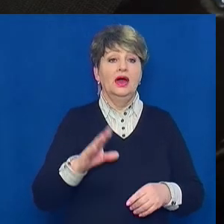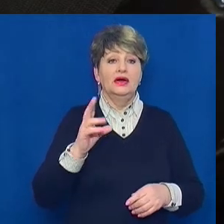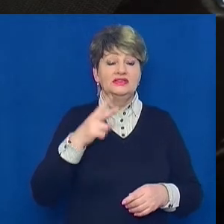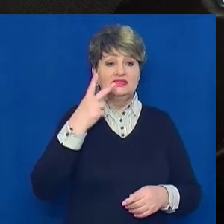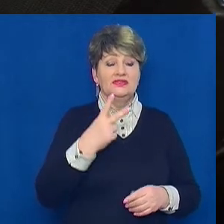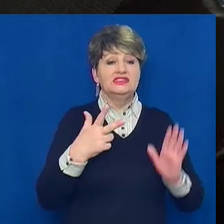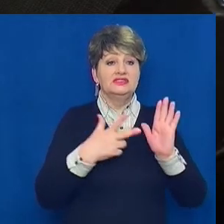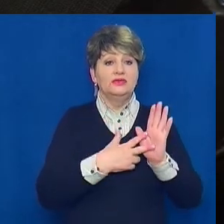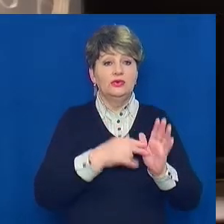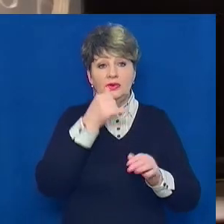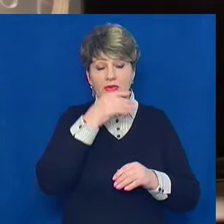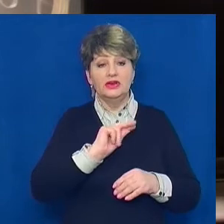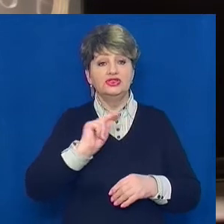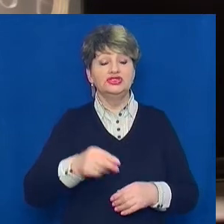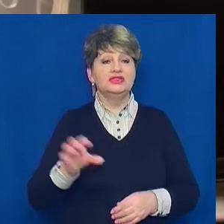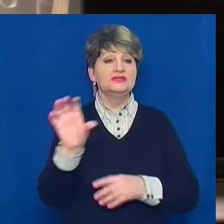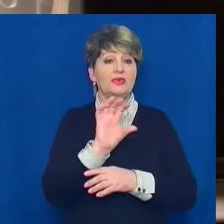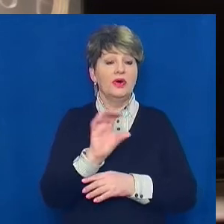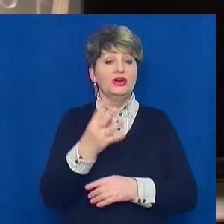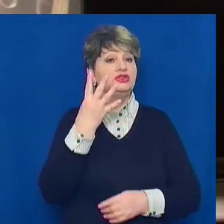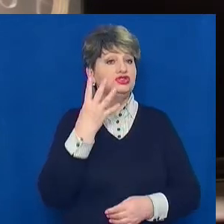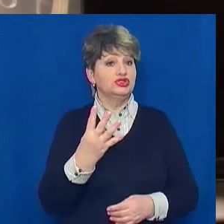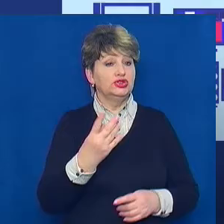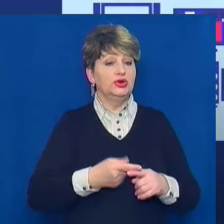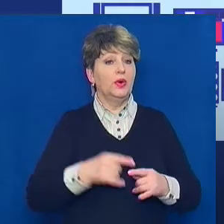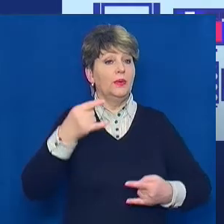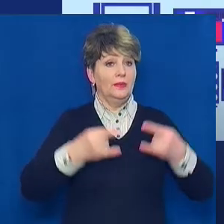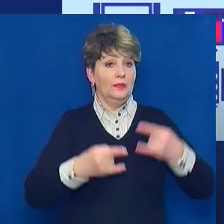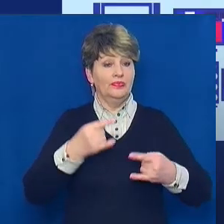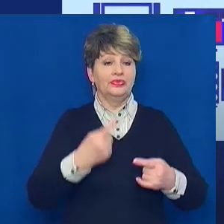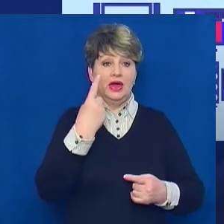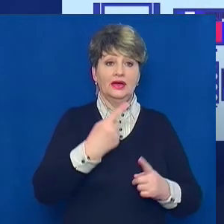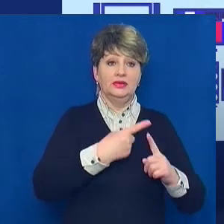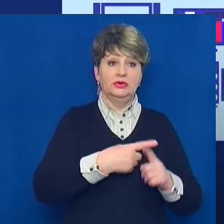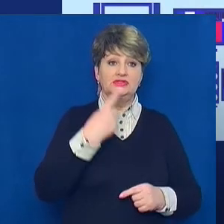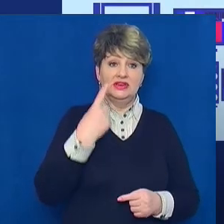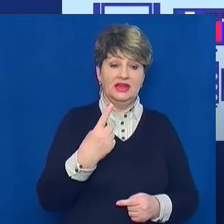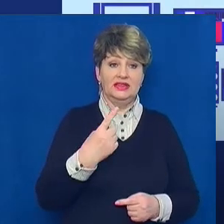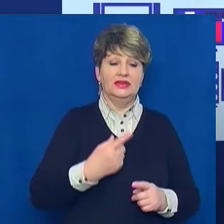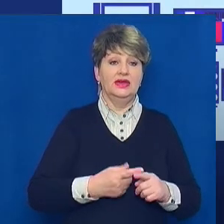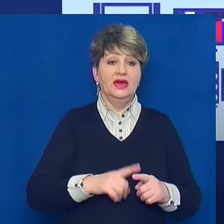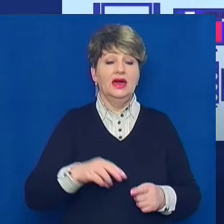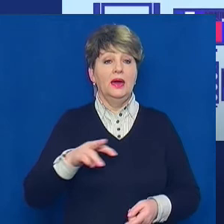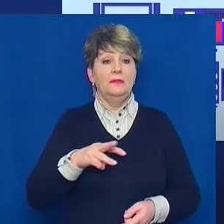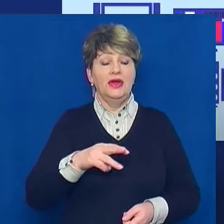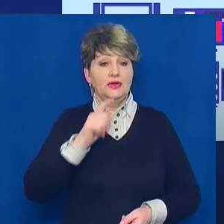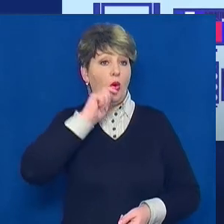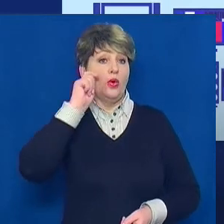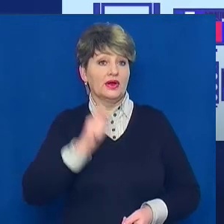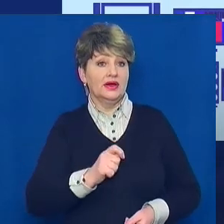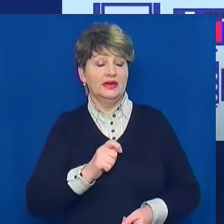переглядати через Супутник телеканали чотирьох українських медіагруп. Це 1+,1 медіа, Starlight медіа, медіагруп Україна,